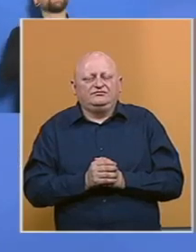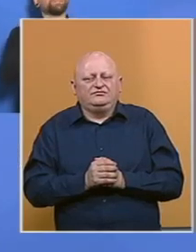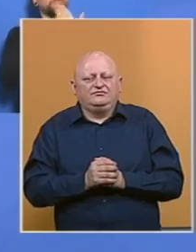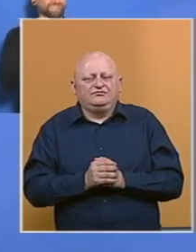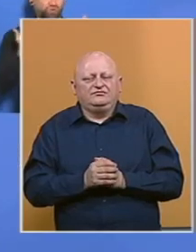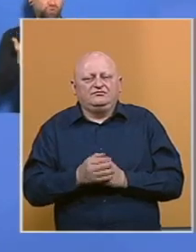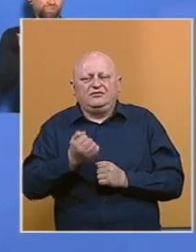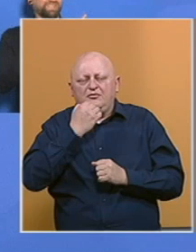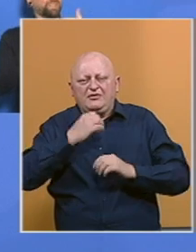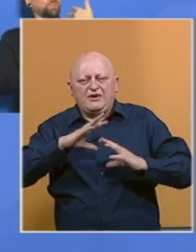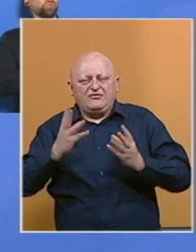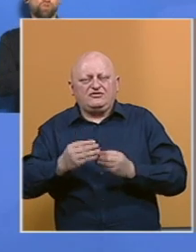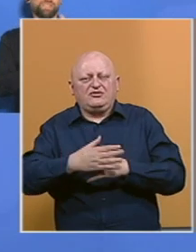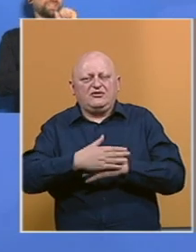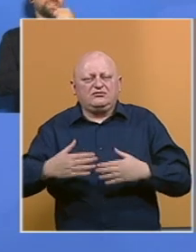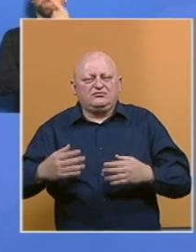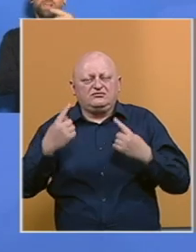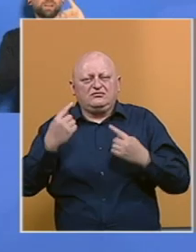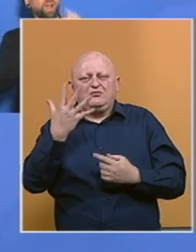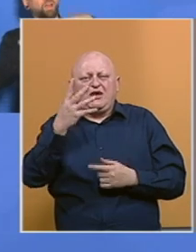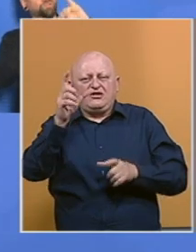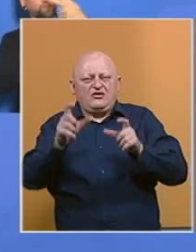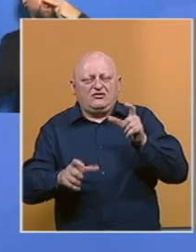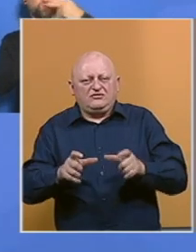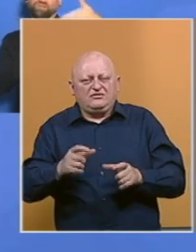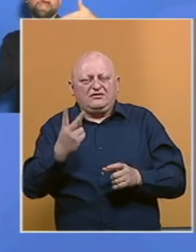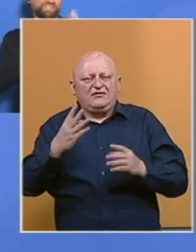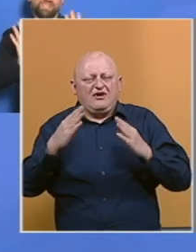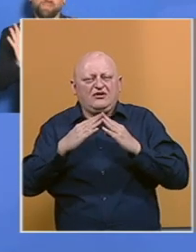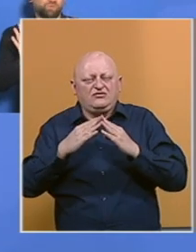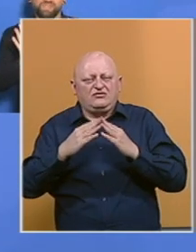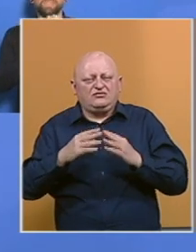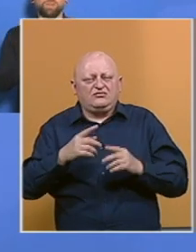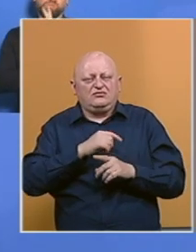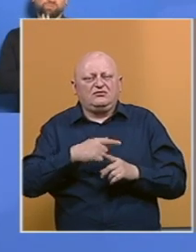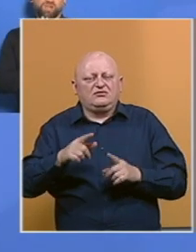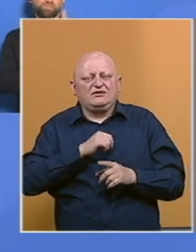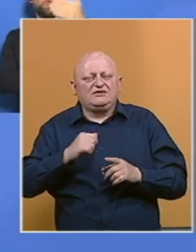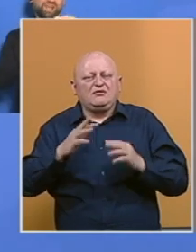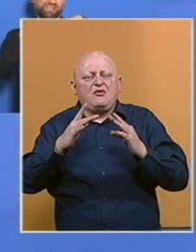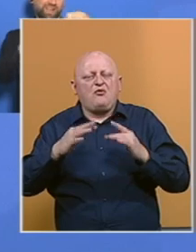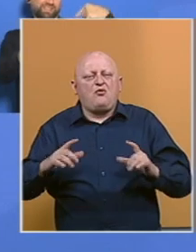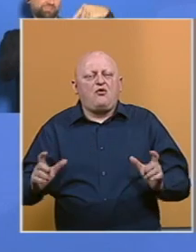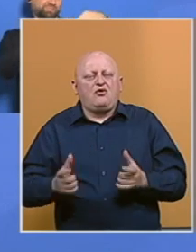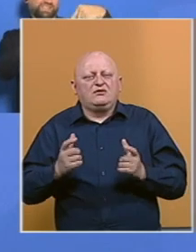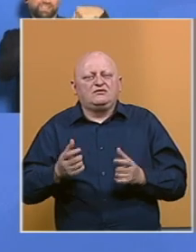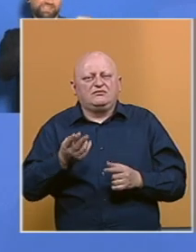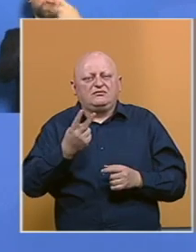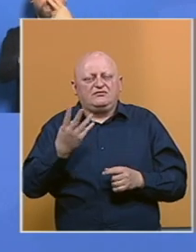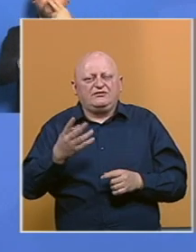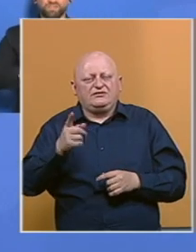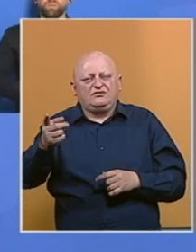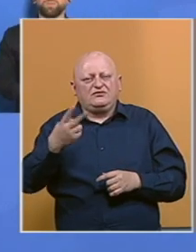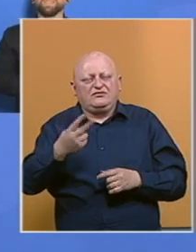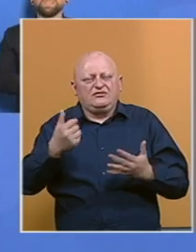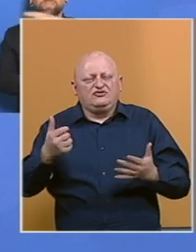Privatne ukupljenje ograničavaju se na maksimalno pet osoba i dva domaćinstva. Izuzetak je samo tokom ožičnih praznika od 24. do